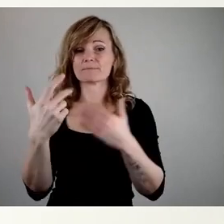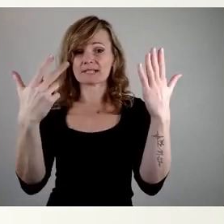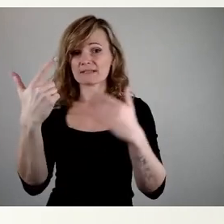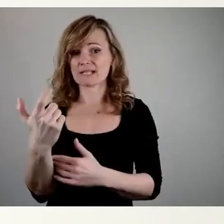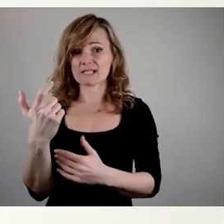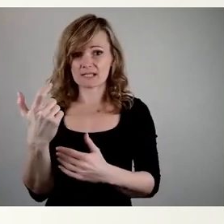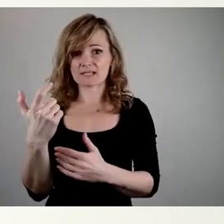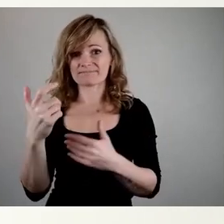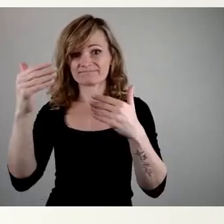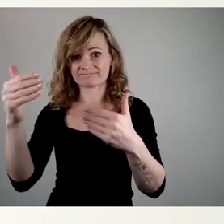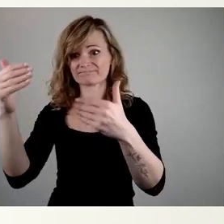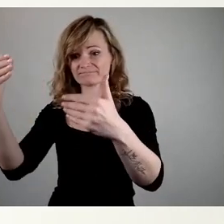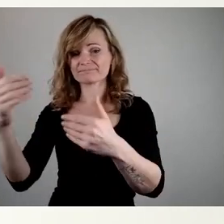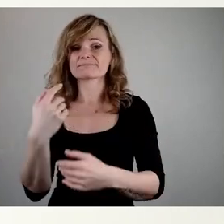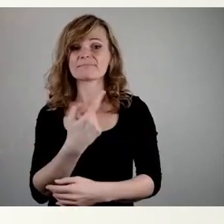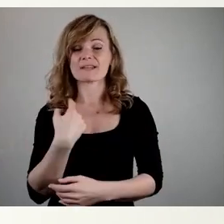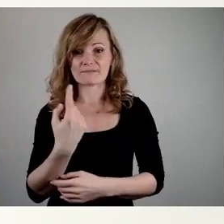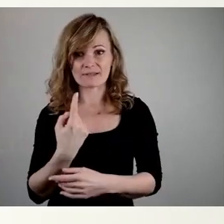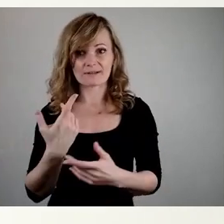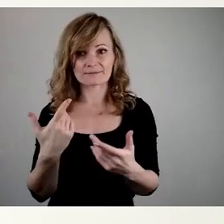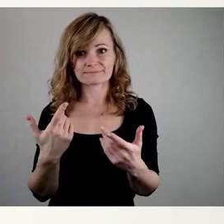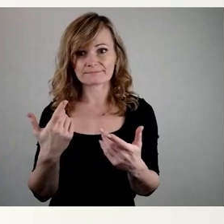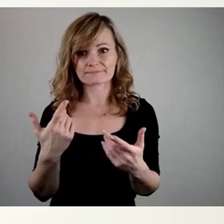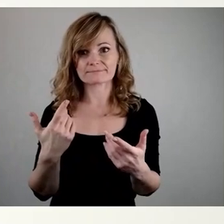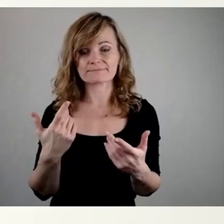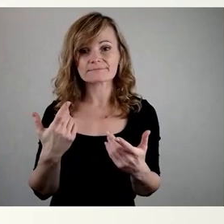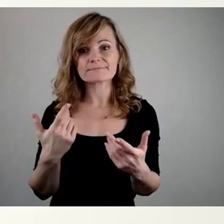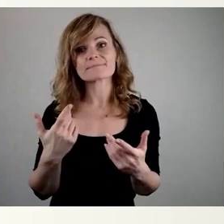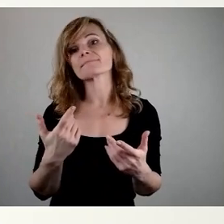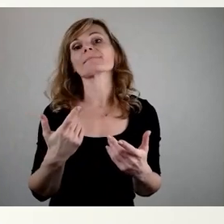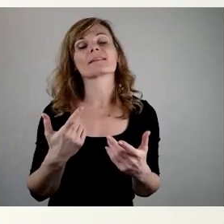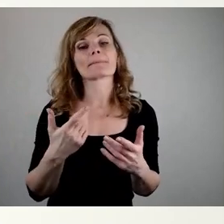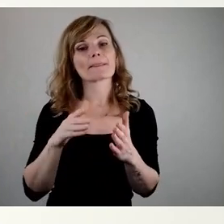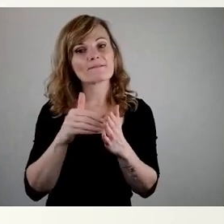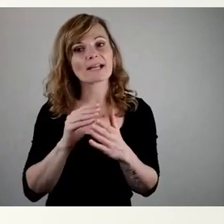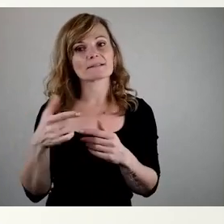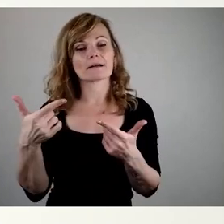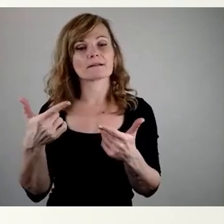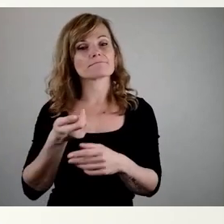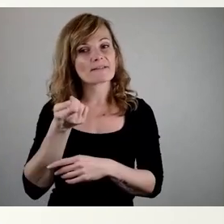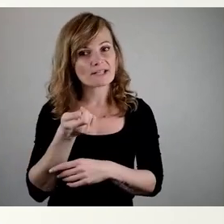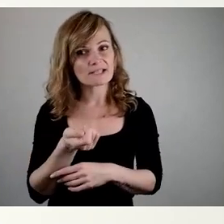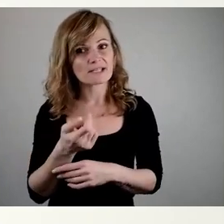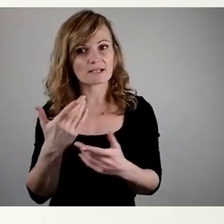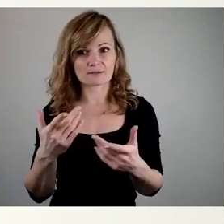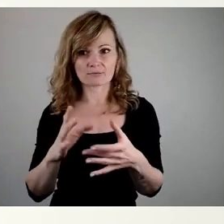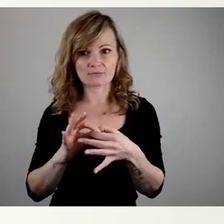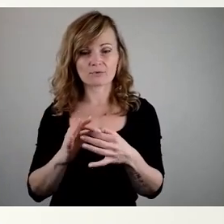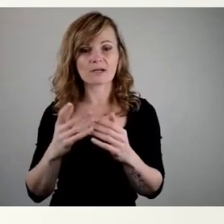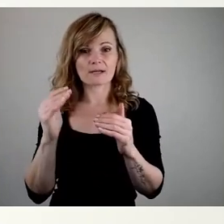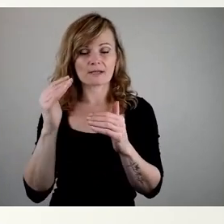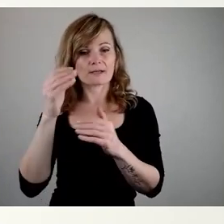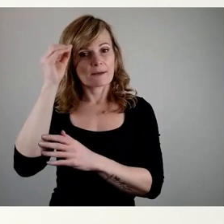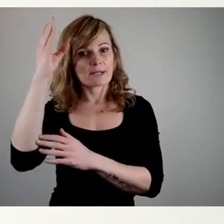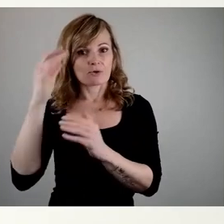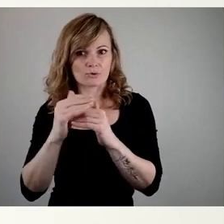wir, sage ich mal, ein Stück weit weiter investieren im Sinne von, und da komme ich jetzt mal auf die Bildungsstruktur, deswegen hat mich das